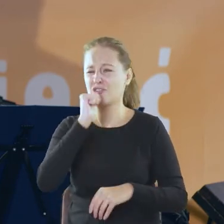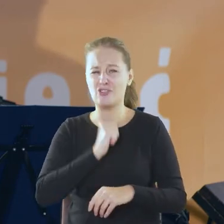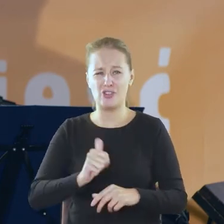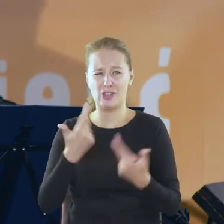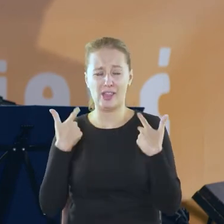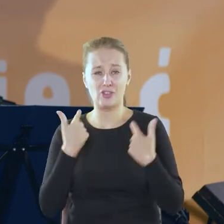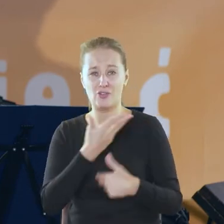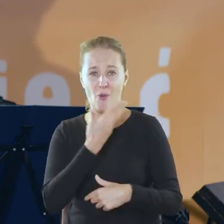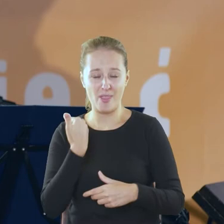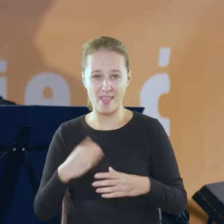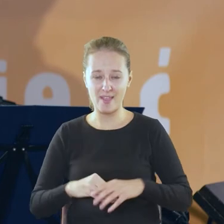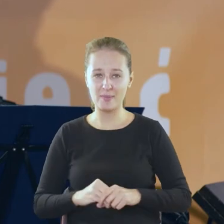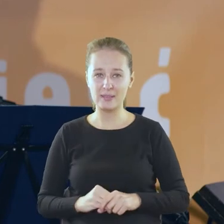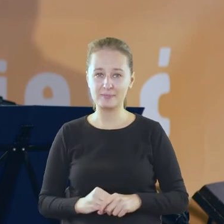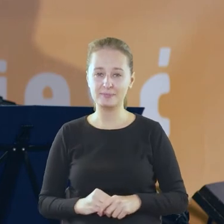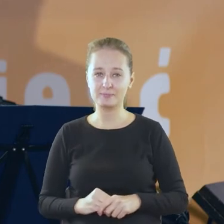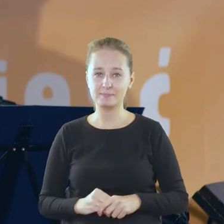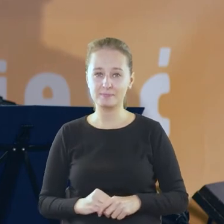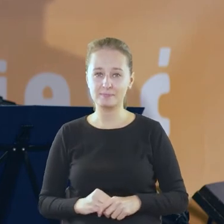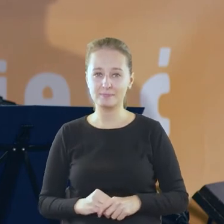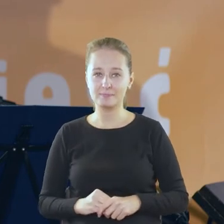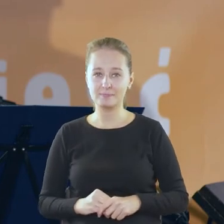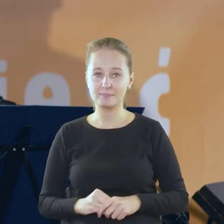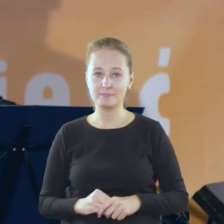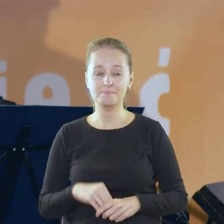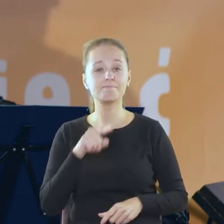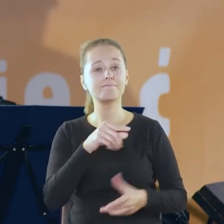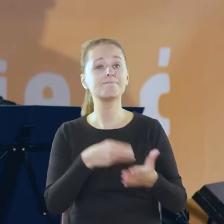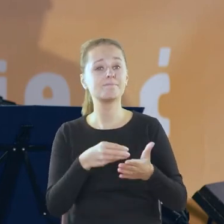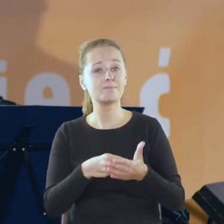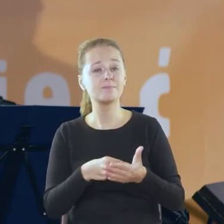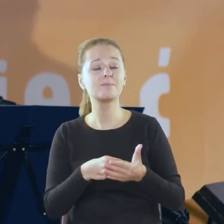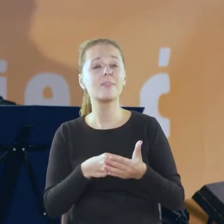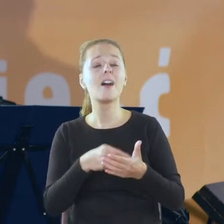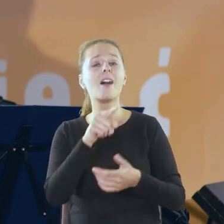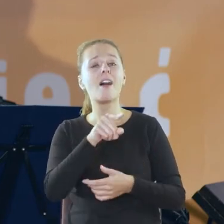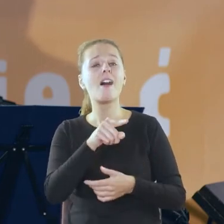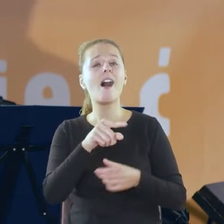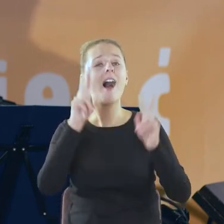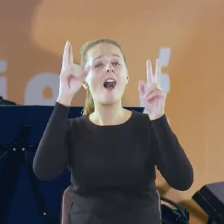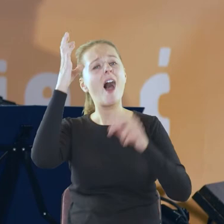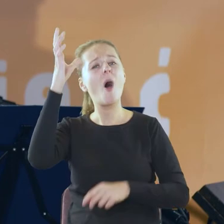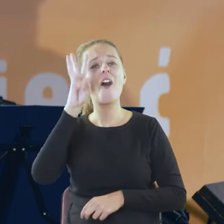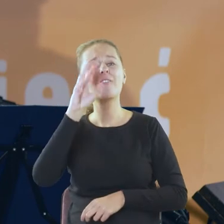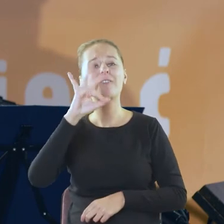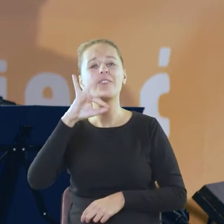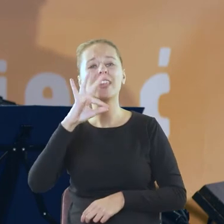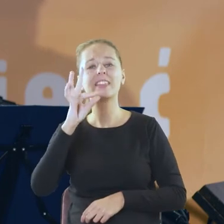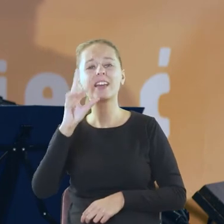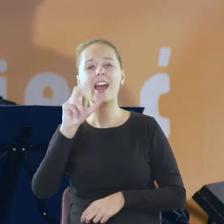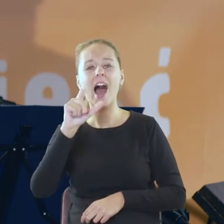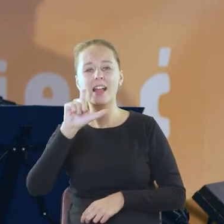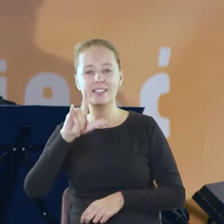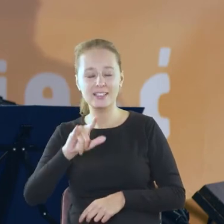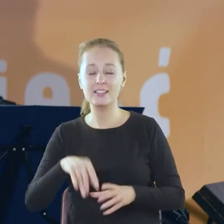zgęszczenia płaci się nierealnością to jest witkacy i nienasycenie ale coś w tym jest w tej